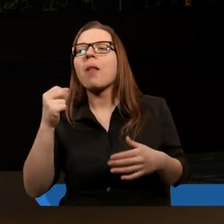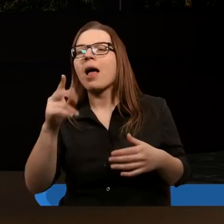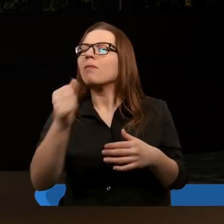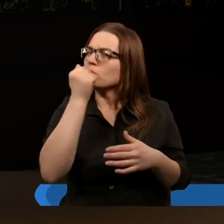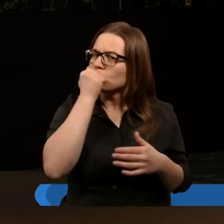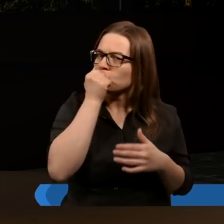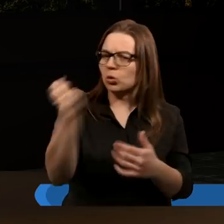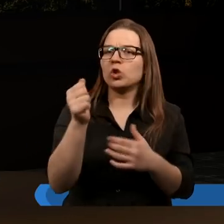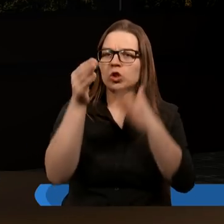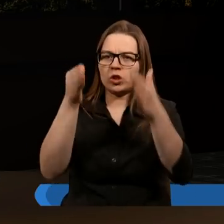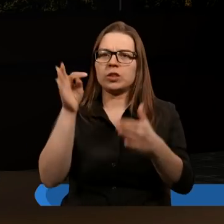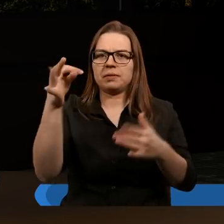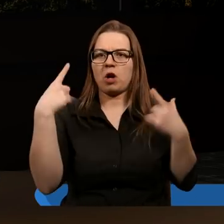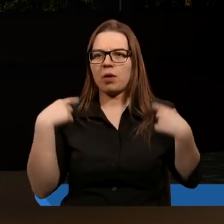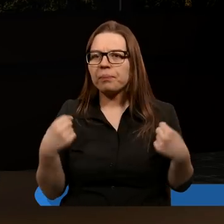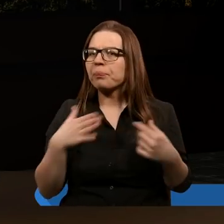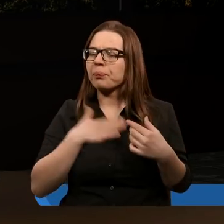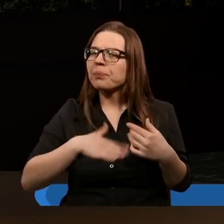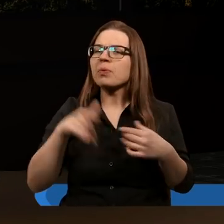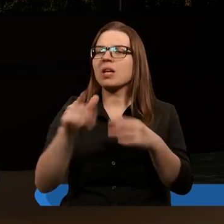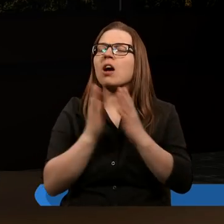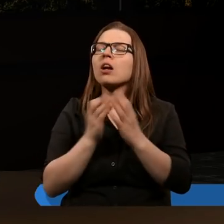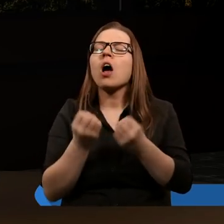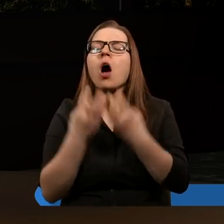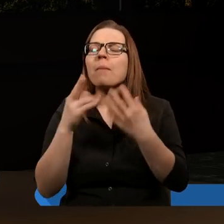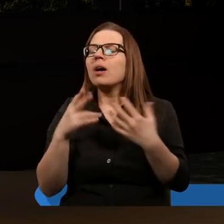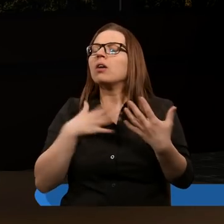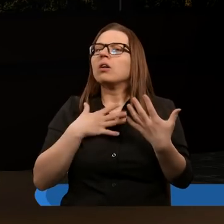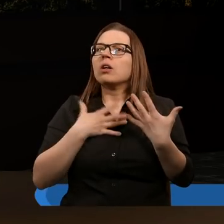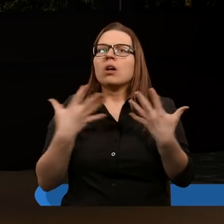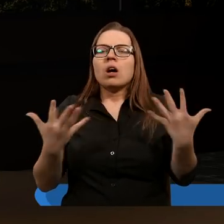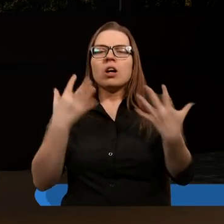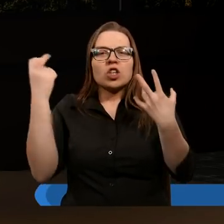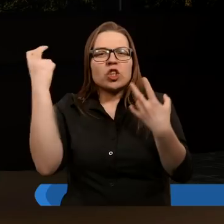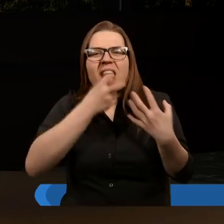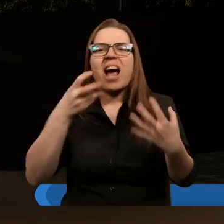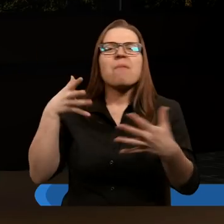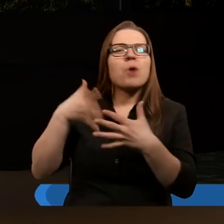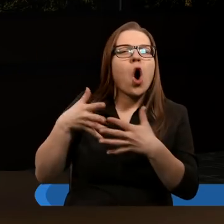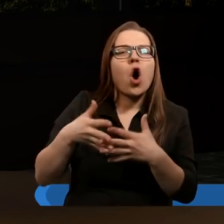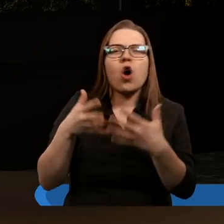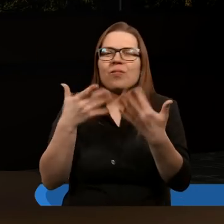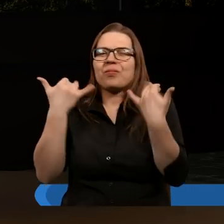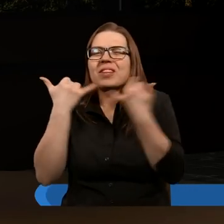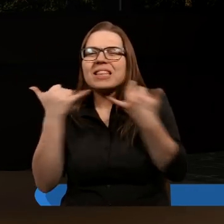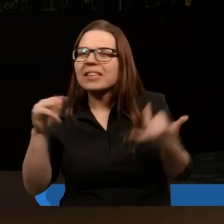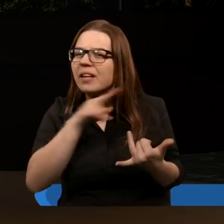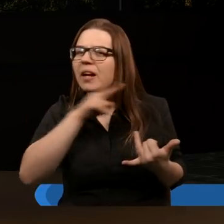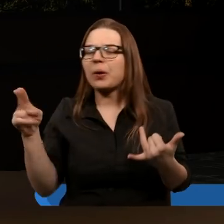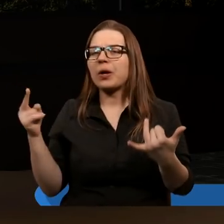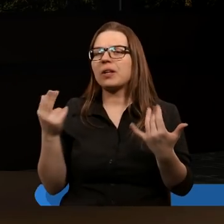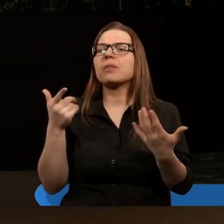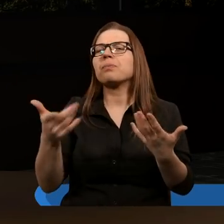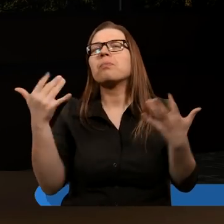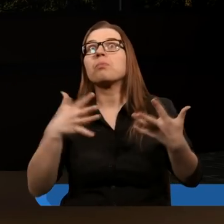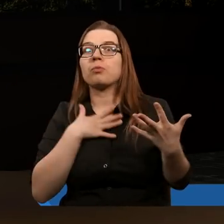Księga Objawienia jest tak fascynująca i to nie ze względu na proroctwa, które zawiera i na tą przyszłość, bo czasami może